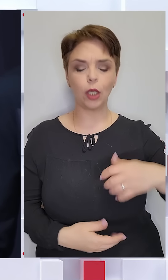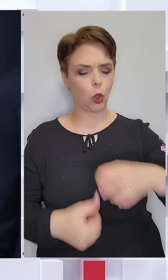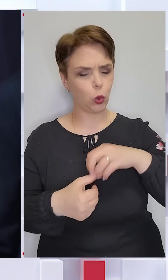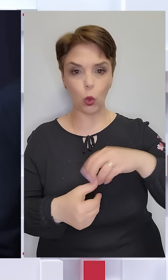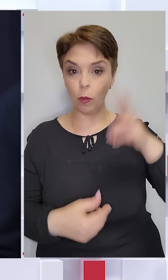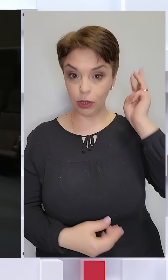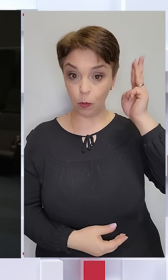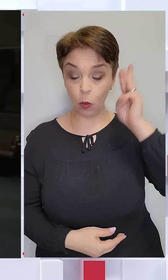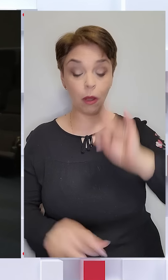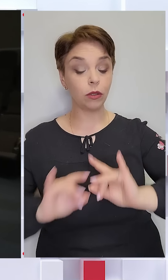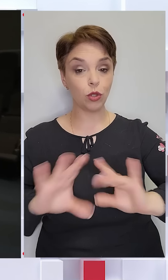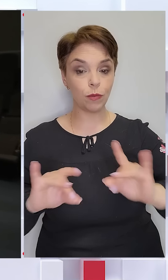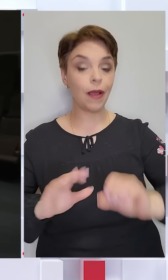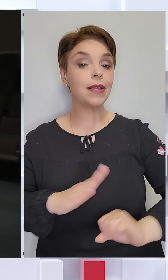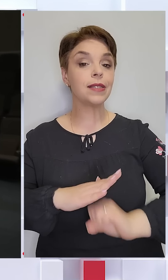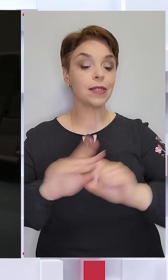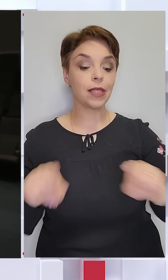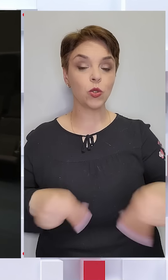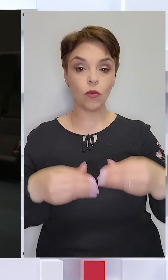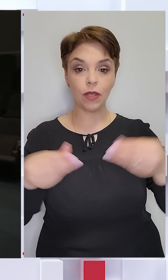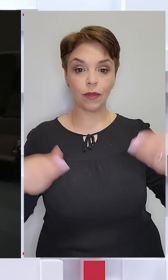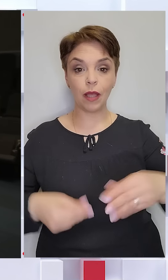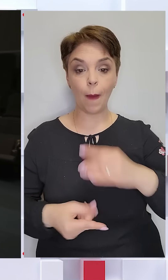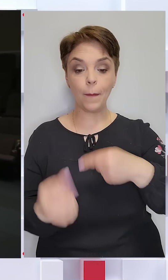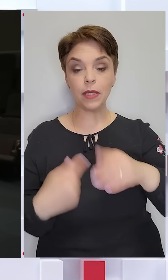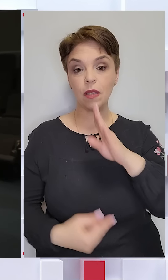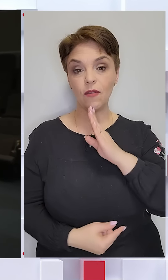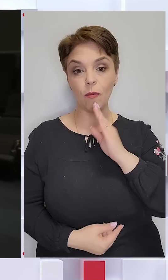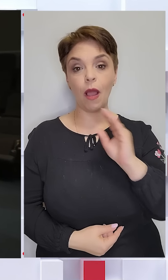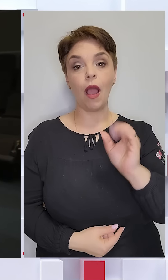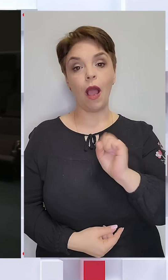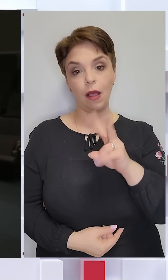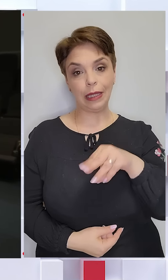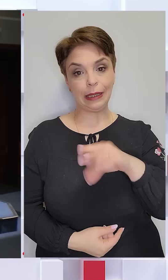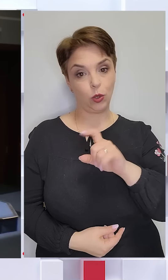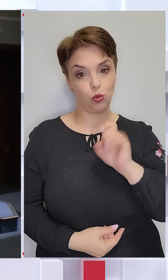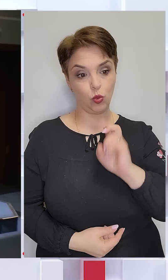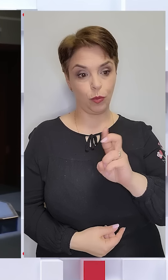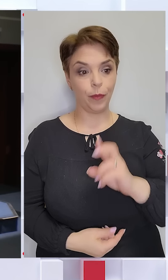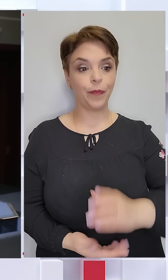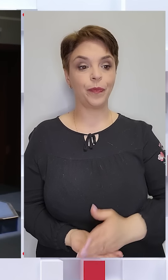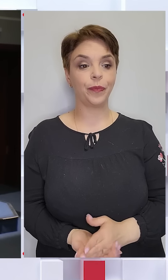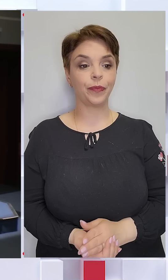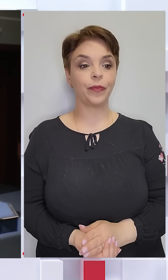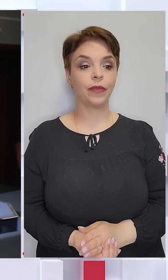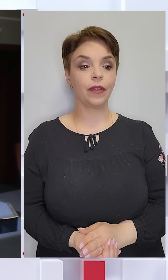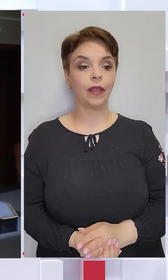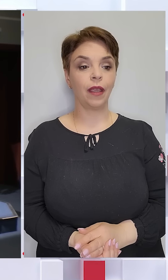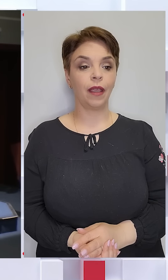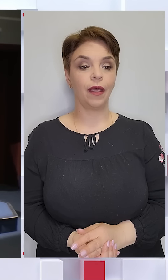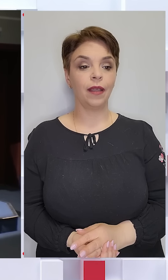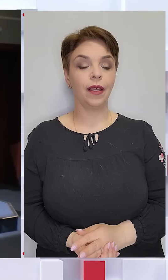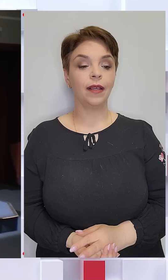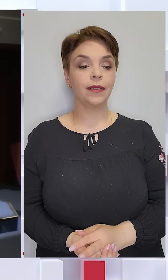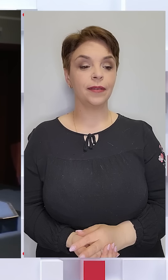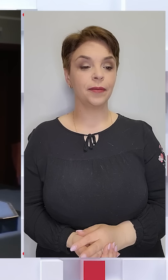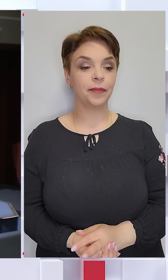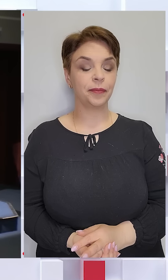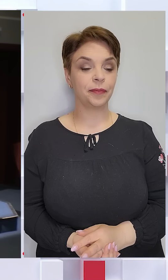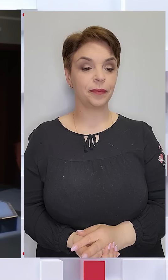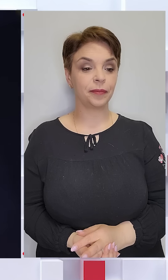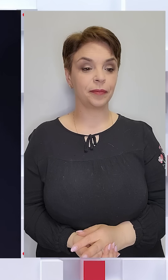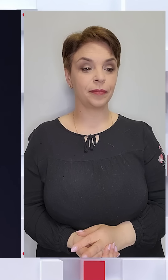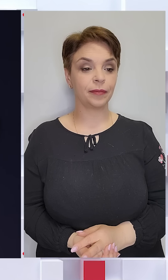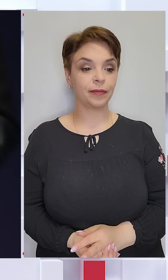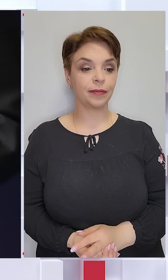-дипломатки, розповідає засновниця видання «Бізнесвумен» Ганна Крисюк. Єлену Літицію Терезу Мікусінській. Ваші області.